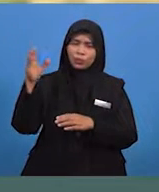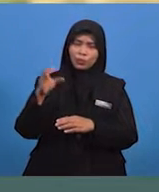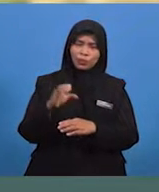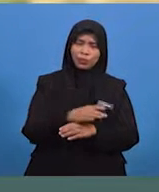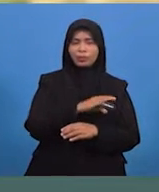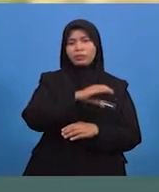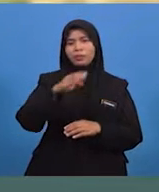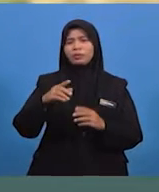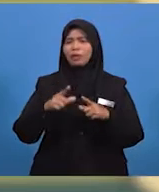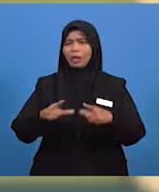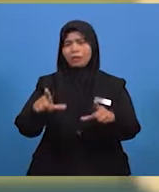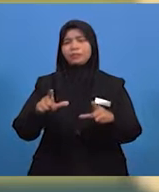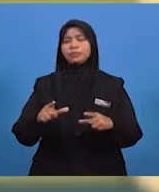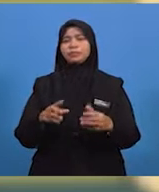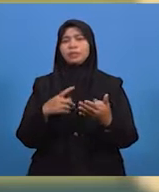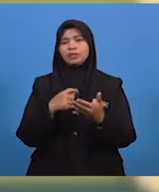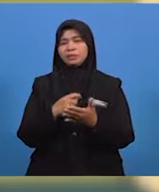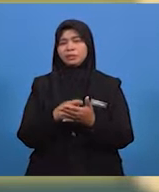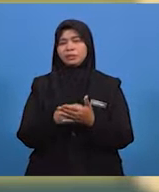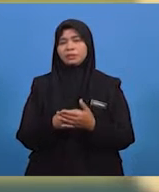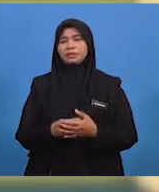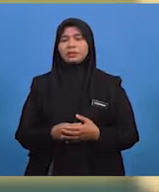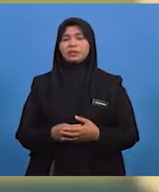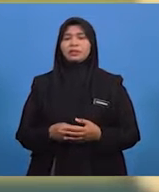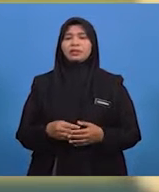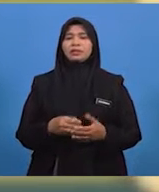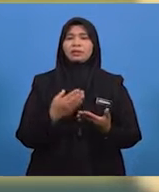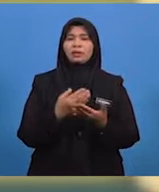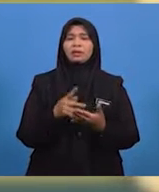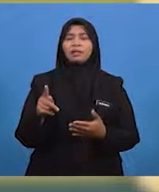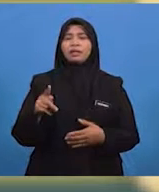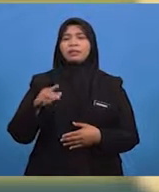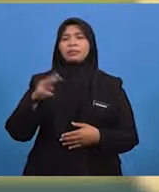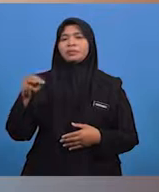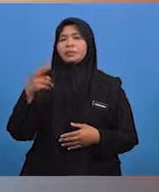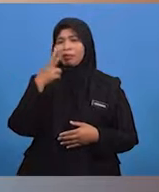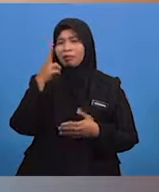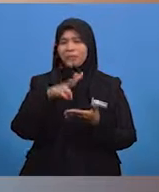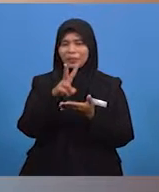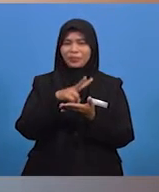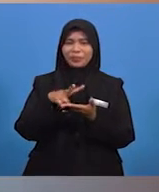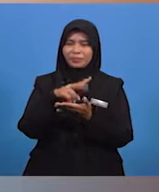secara tiba-tiba. Baiklah murid-murid, cuba tonton klip video ini.